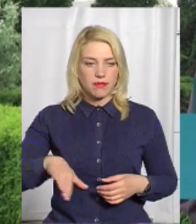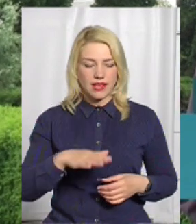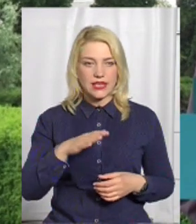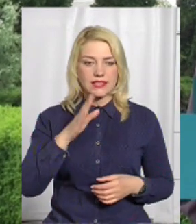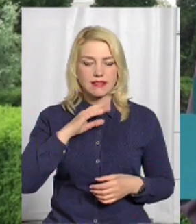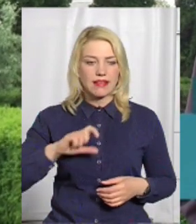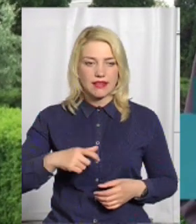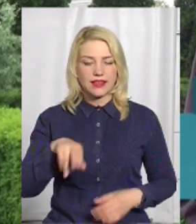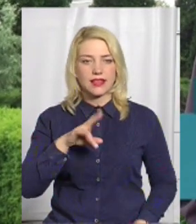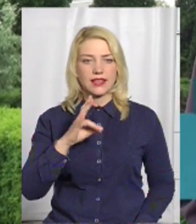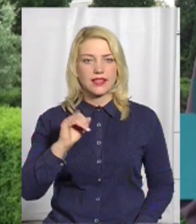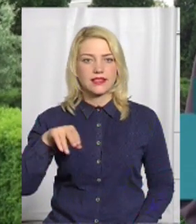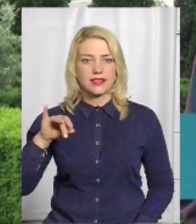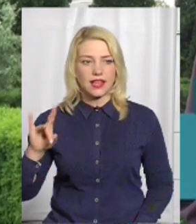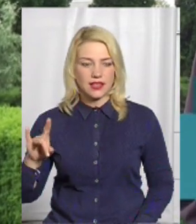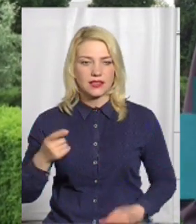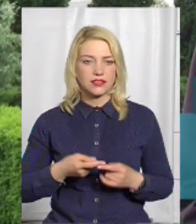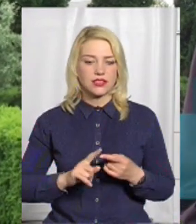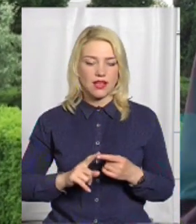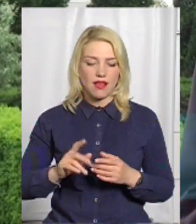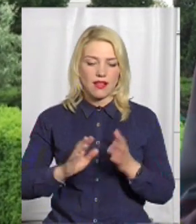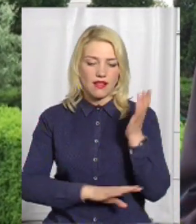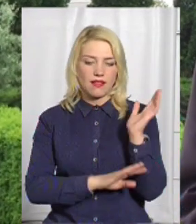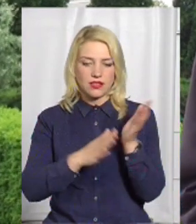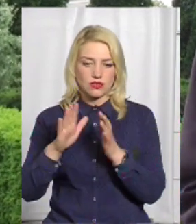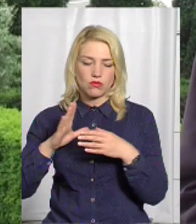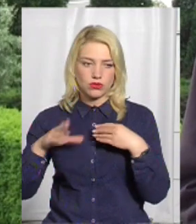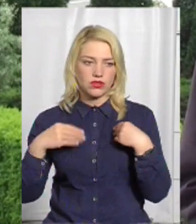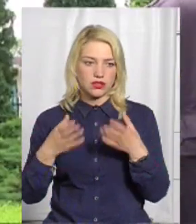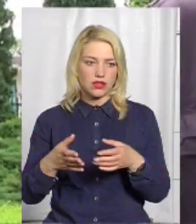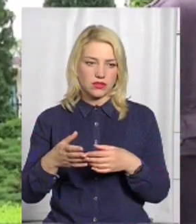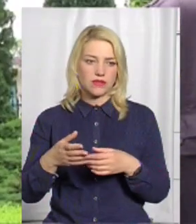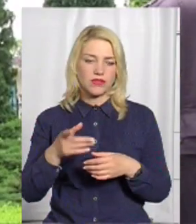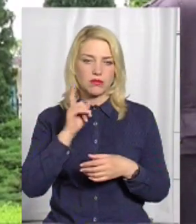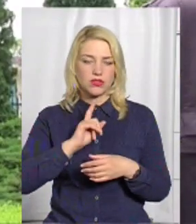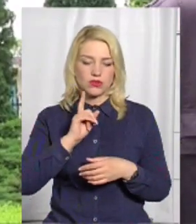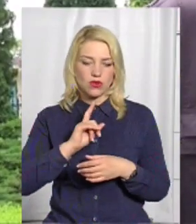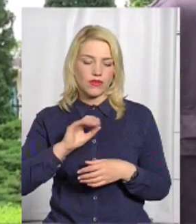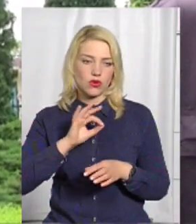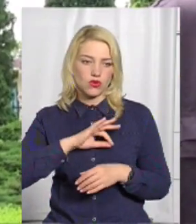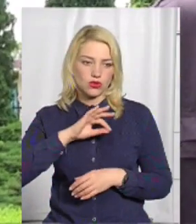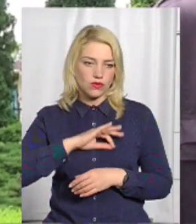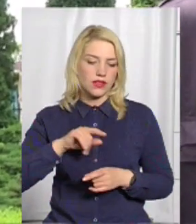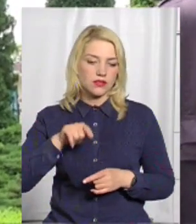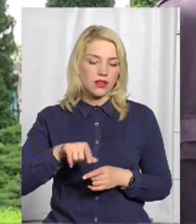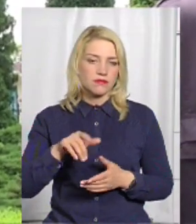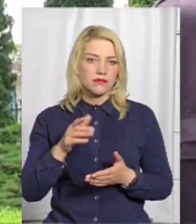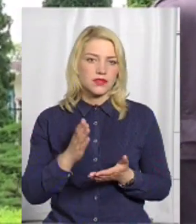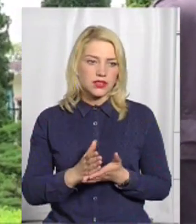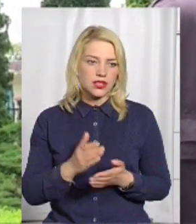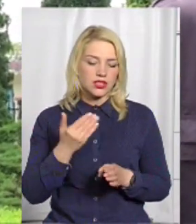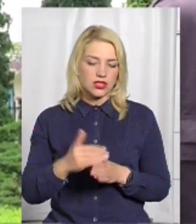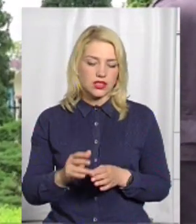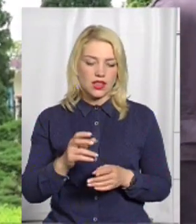ця лісова ділянка була надана в двострокове тимчасове користування. Там дійсно є частини надгробних